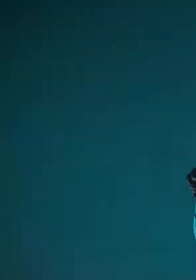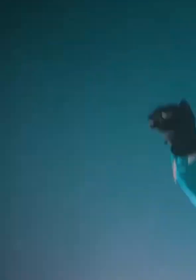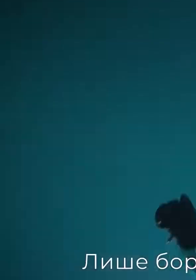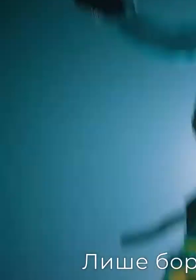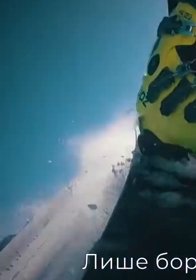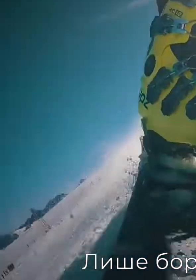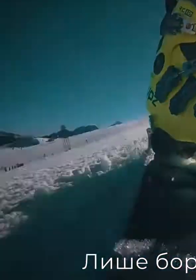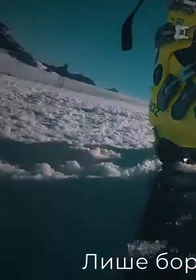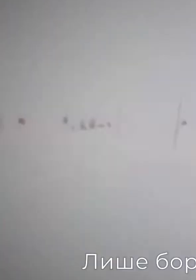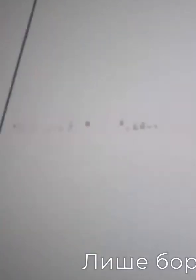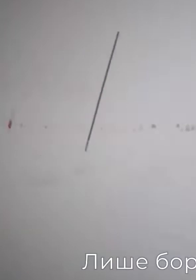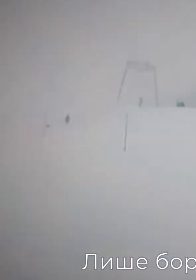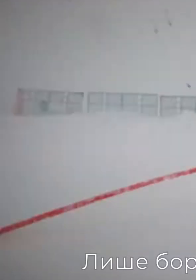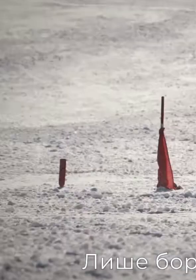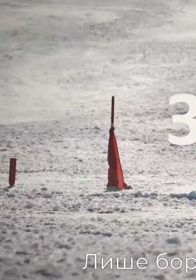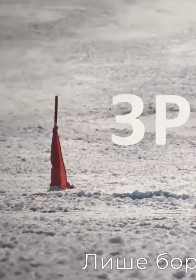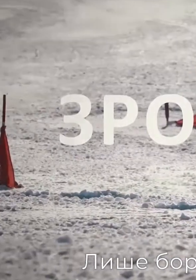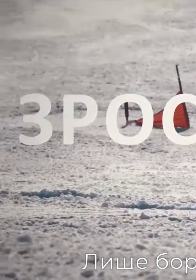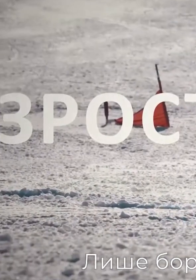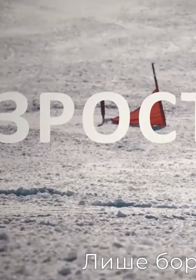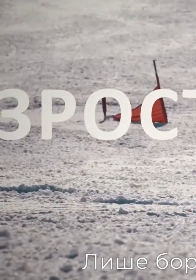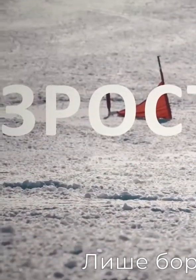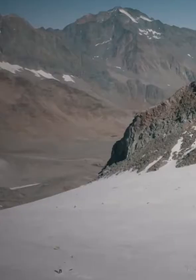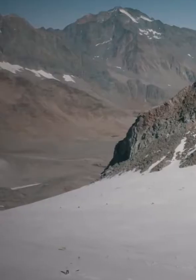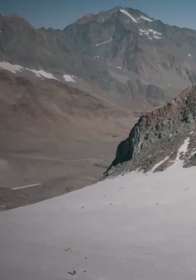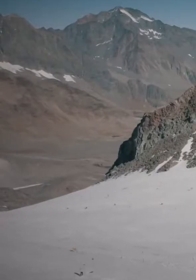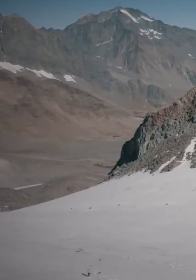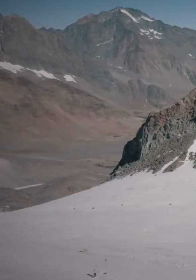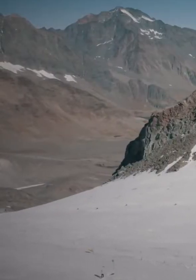Лише боротьба є передумовою зростання